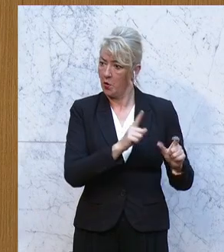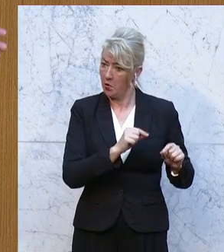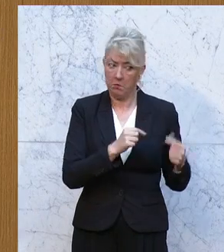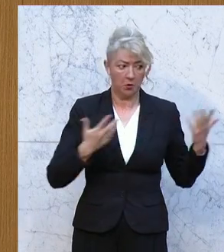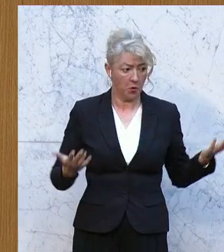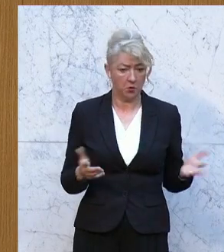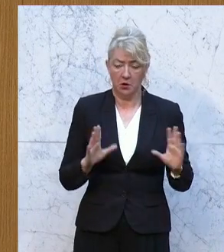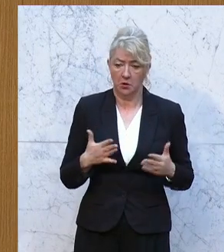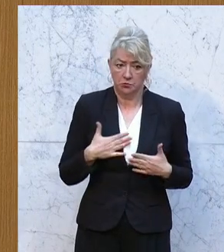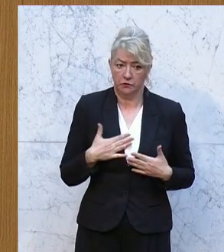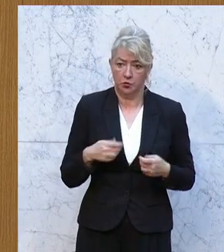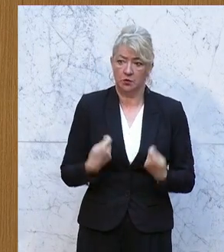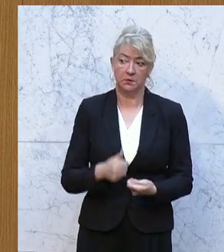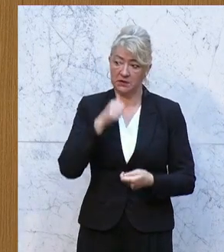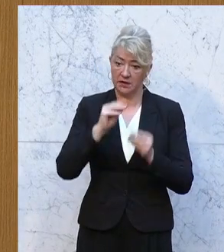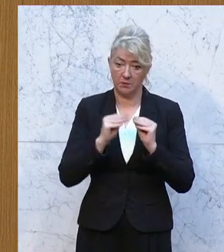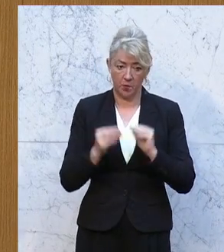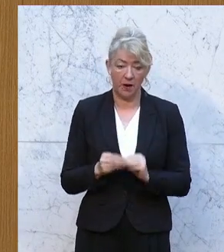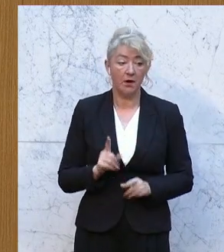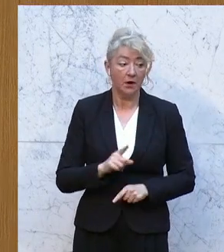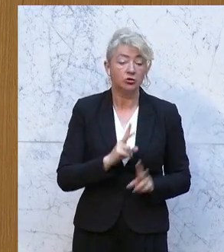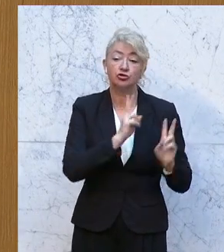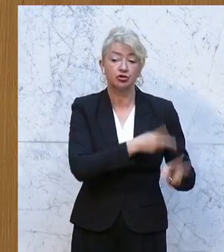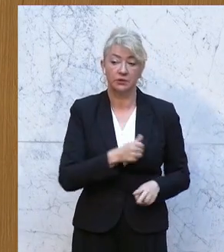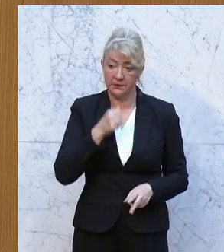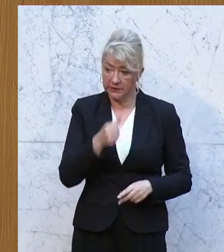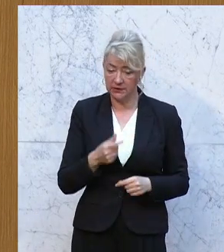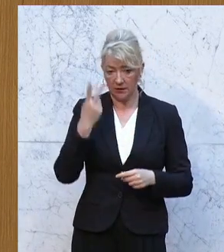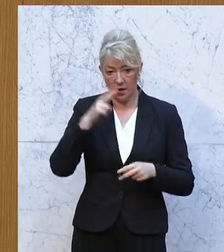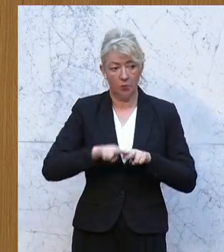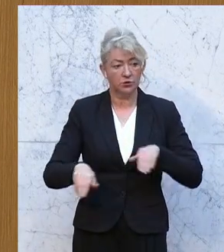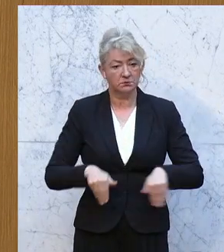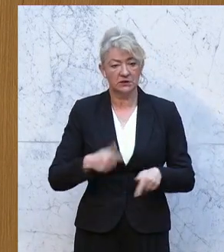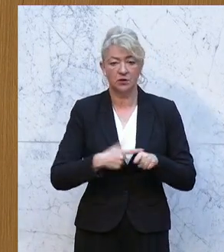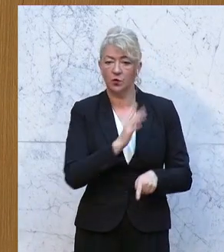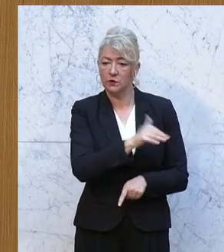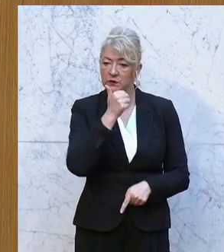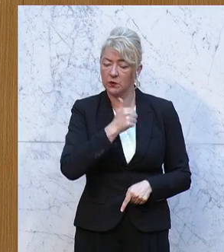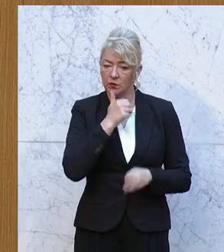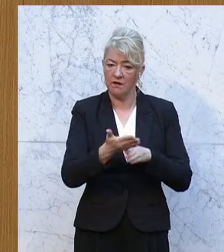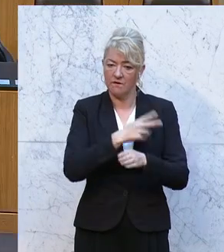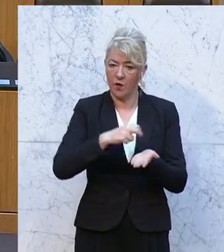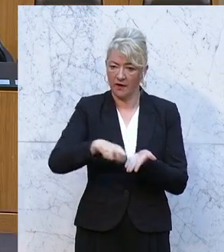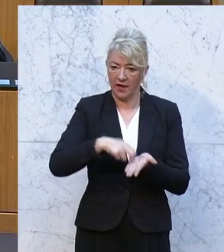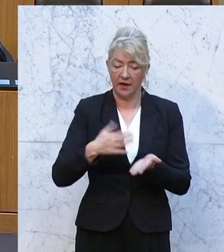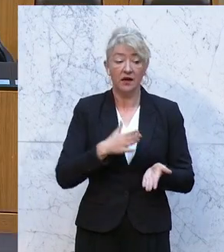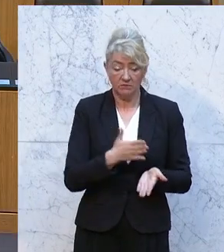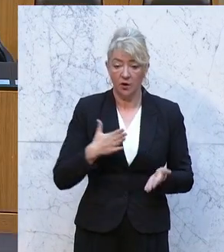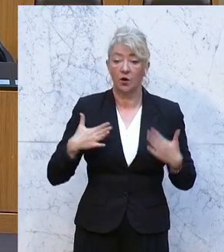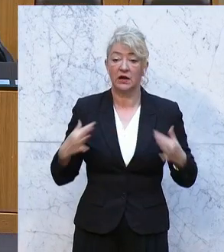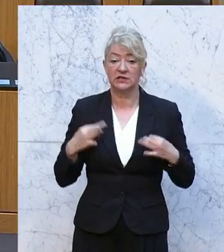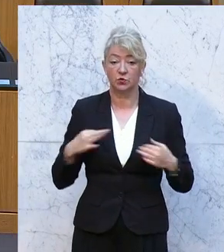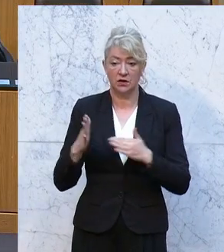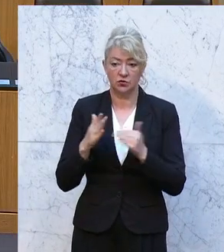ja sagen, es gibt eh keine Probleme. Mitnichten ist das so. Herr Bundesminister, Sie und Ihre grünen Vorgänger haben unser Gesundheitssystem an die Wand